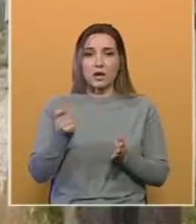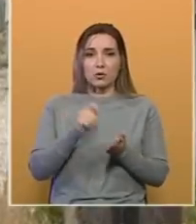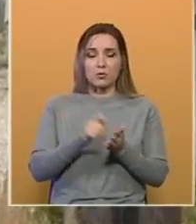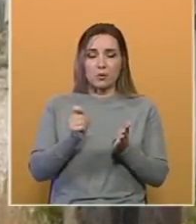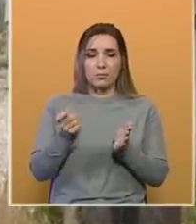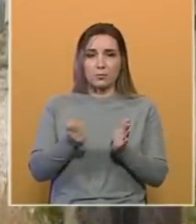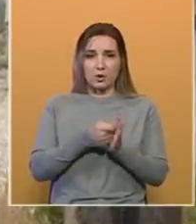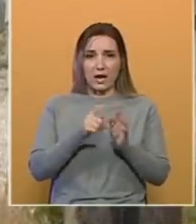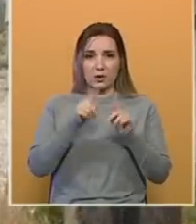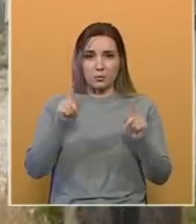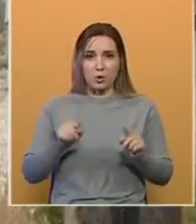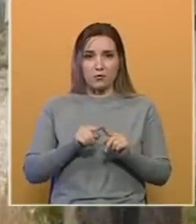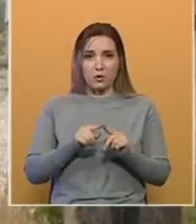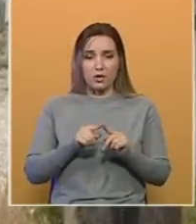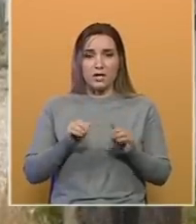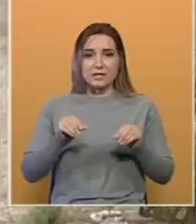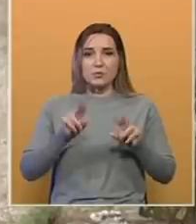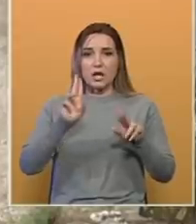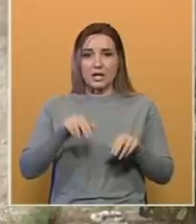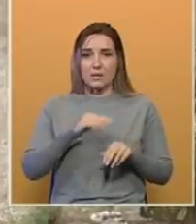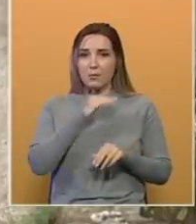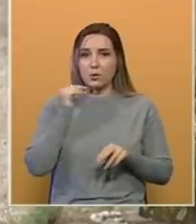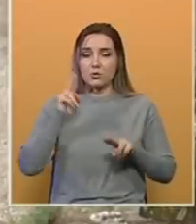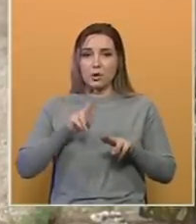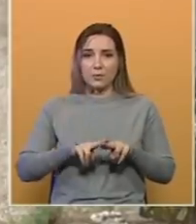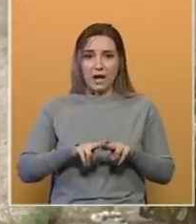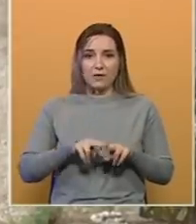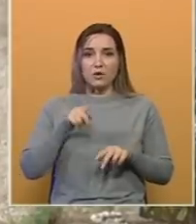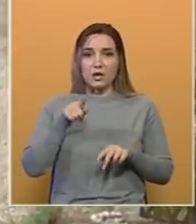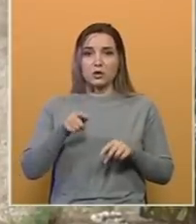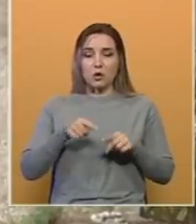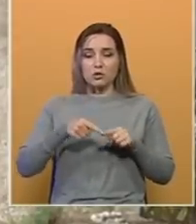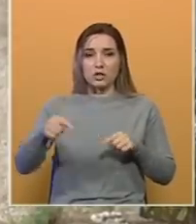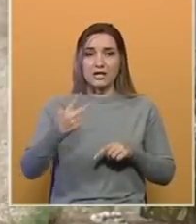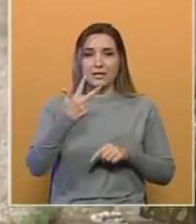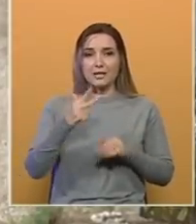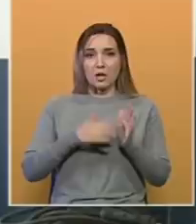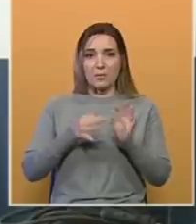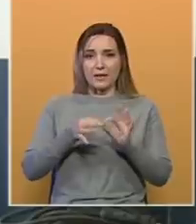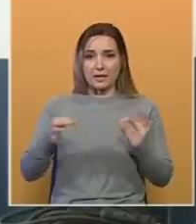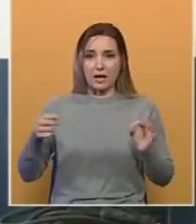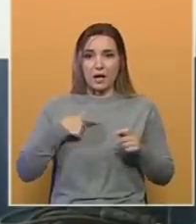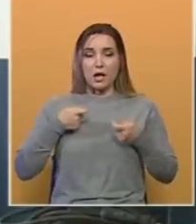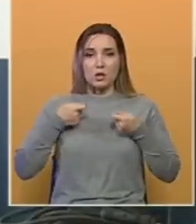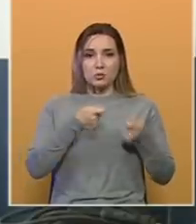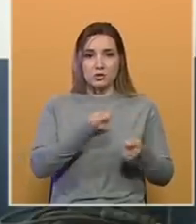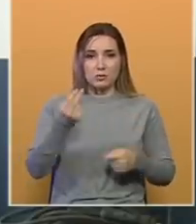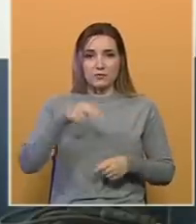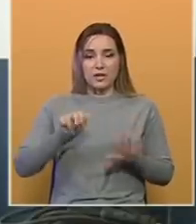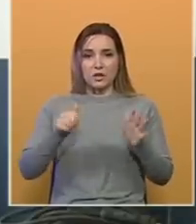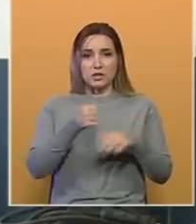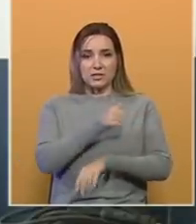ugovoru za zemljište, kako tvrdi, imao potpuno pravo i to u širini od tri metra. Tužio sam ga 2016.